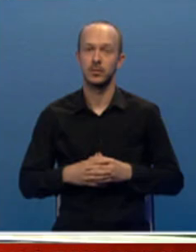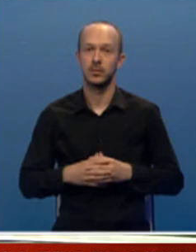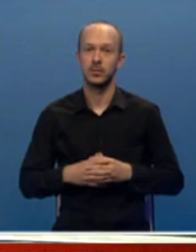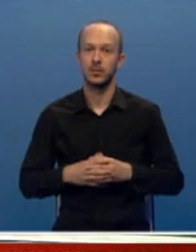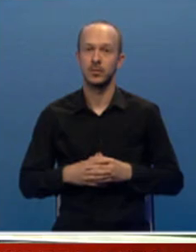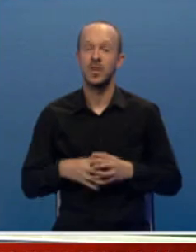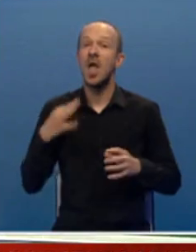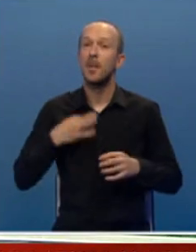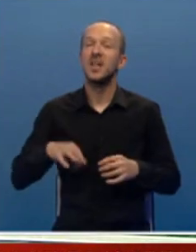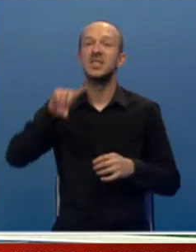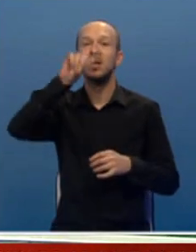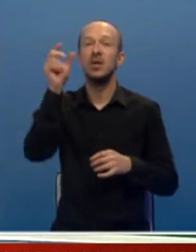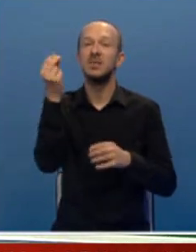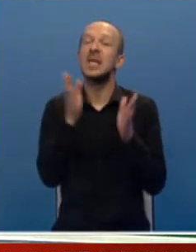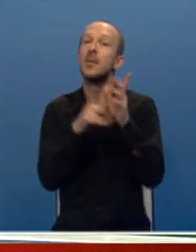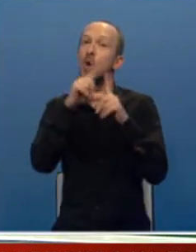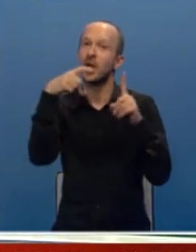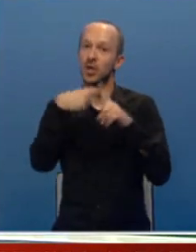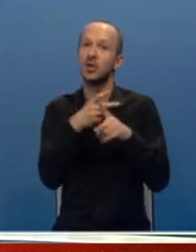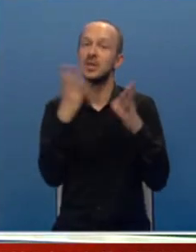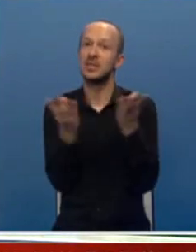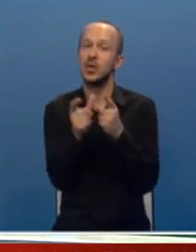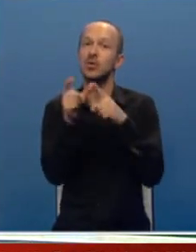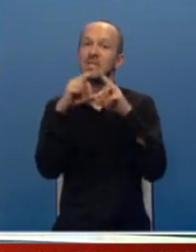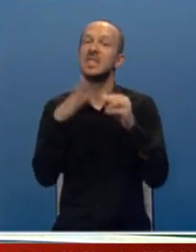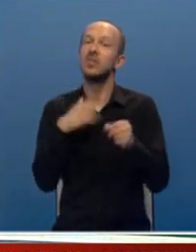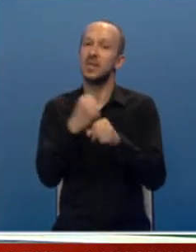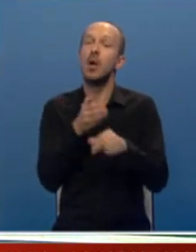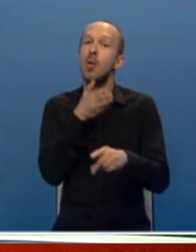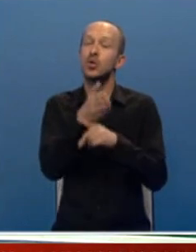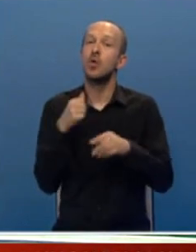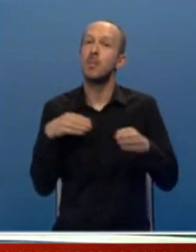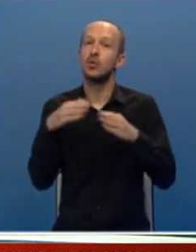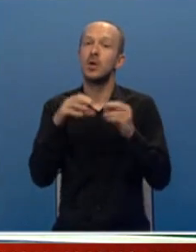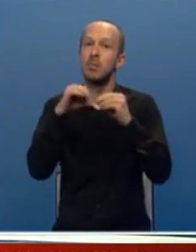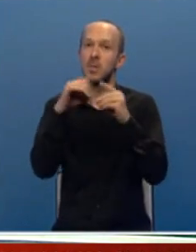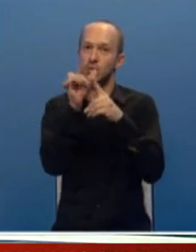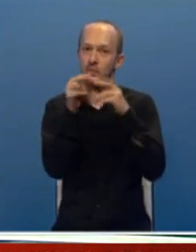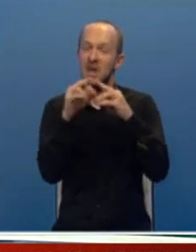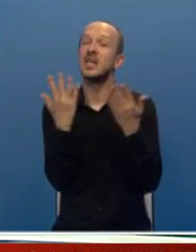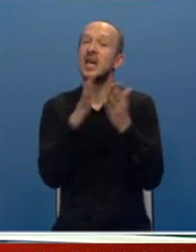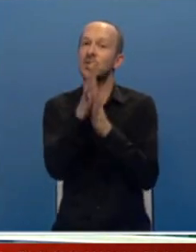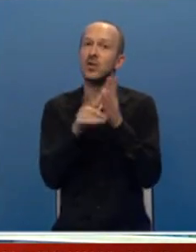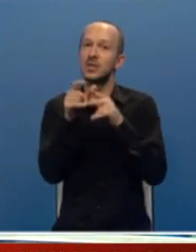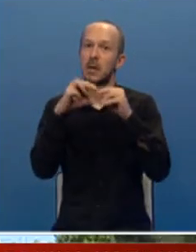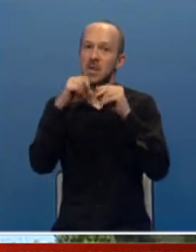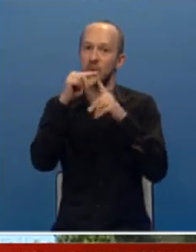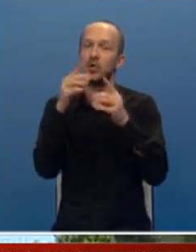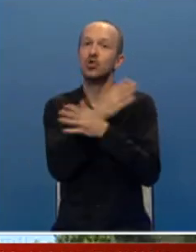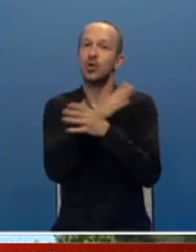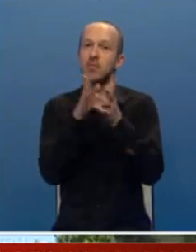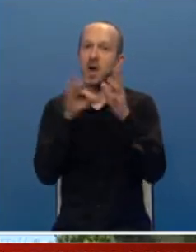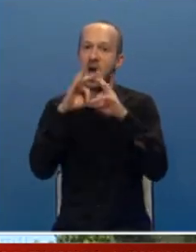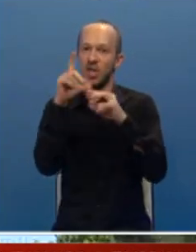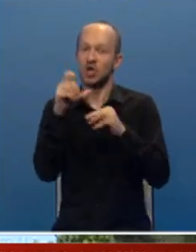Predsednik Republike Milora Dodik zajedno sa saradnicima posjetio je Banjalučku biskupiju gdje je razgovarao sa biskupom Željkom